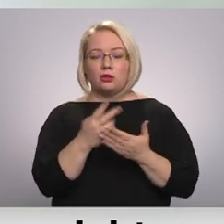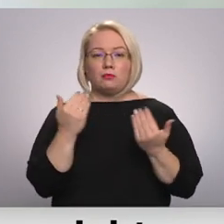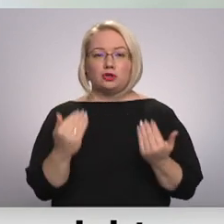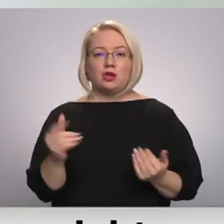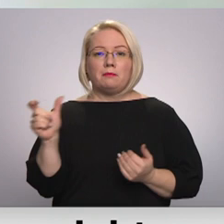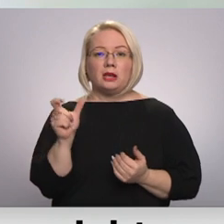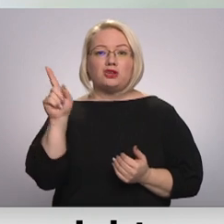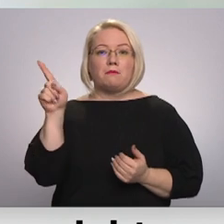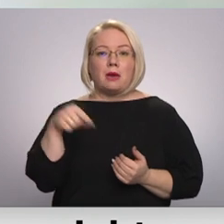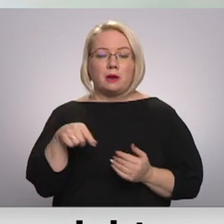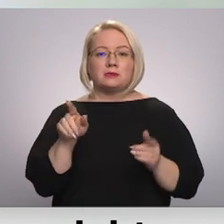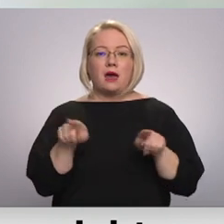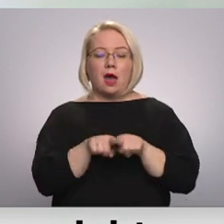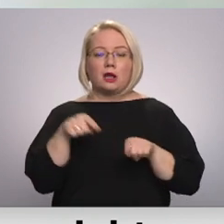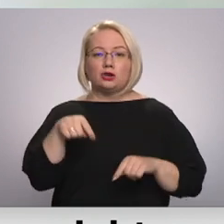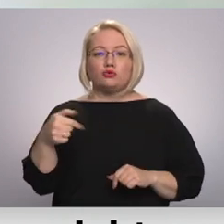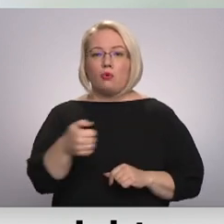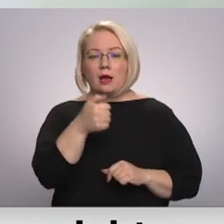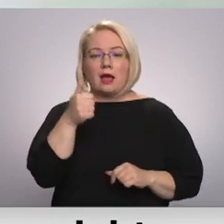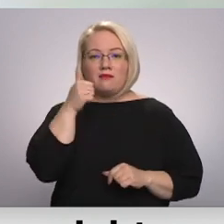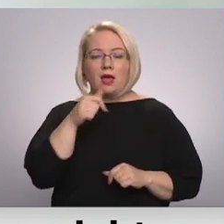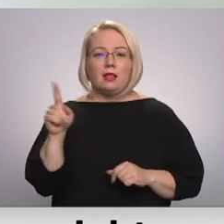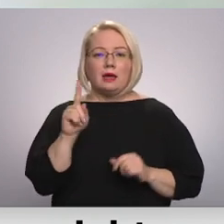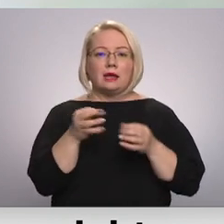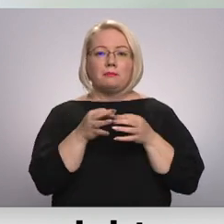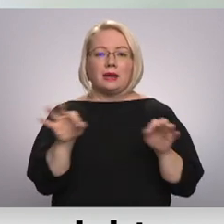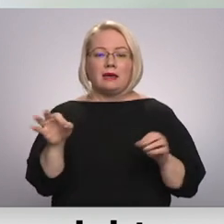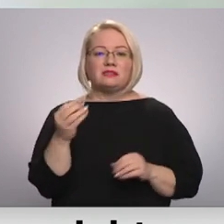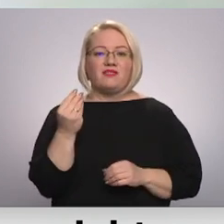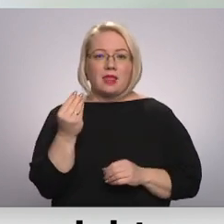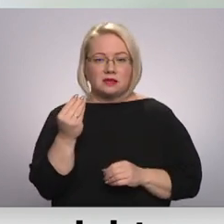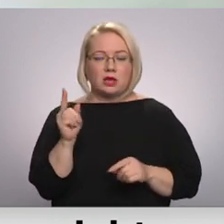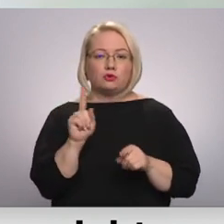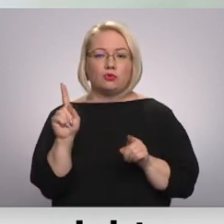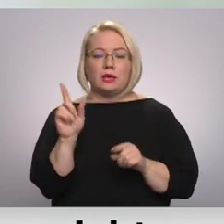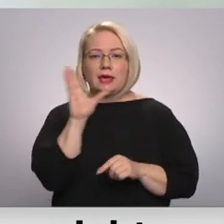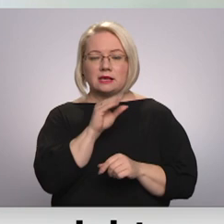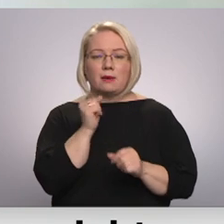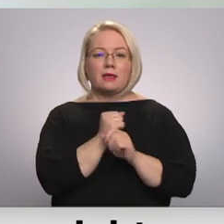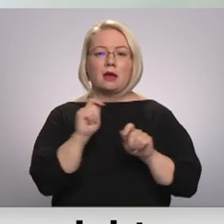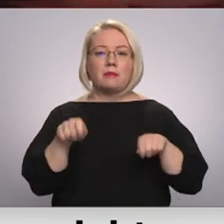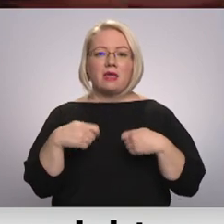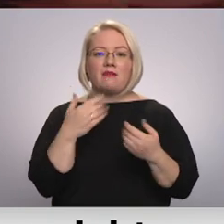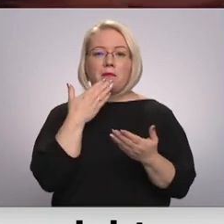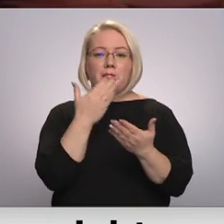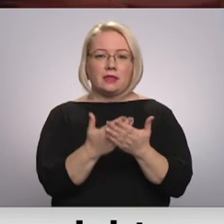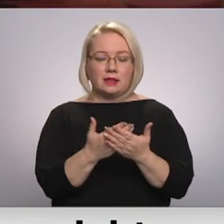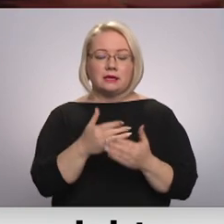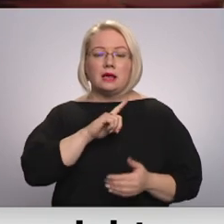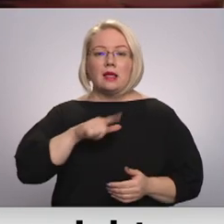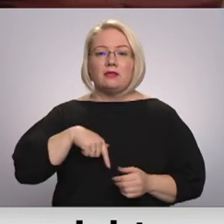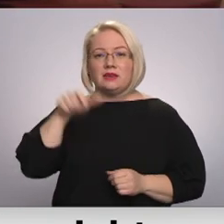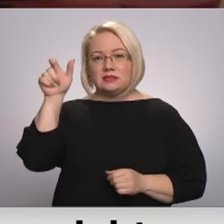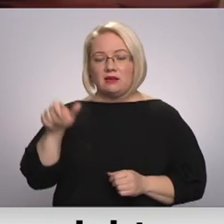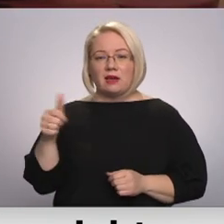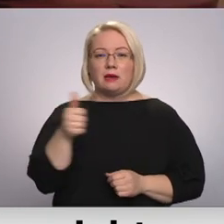pieprasījuma, arī šogad vēl ir brīvs finansējums un vēl ir iespēja darba devējiem pieteikties. Latvijas cilvēku